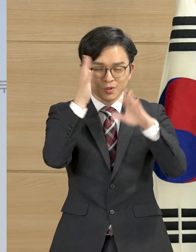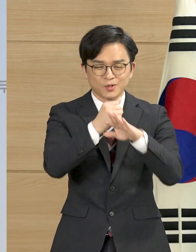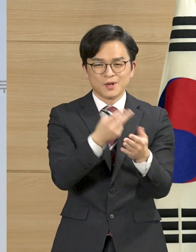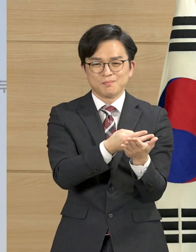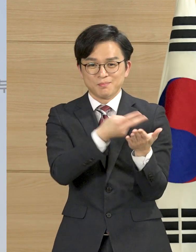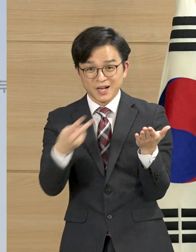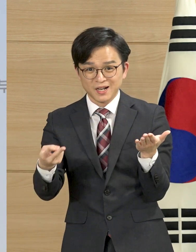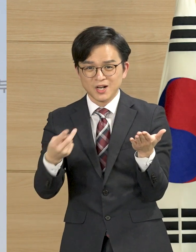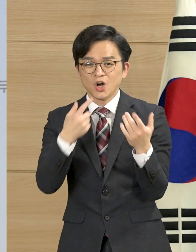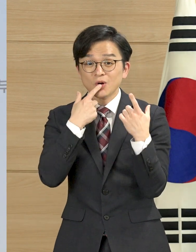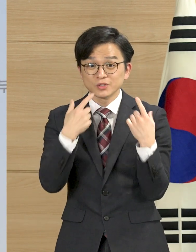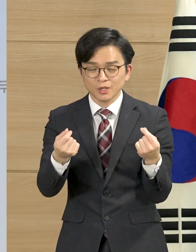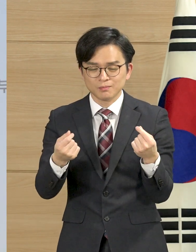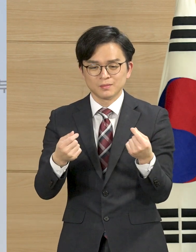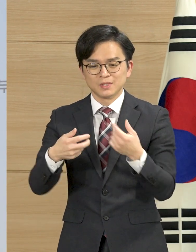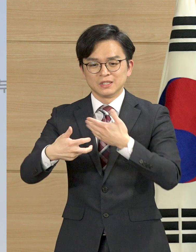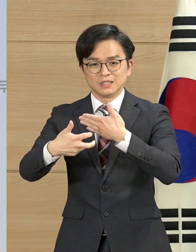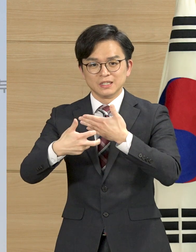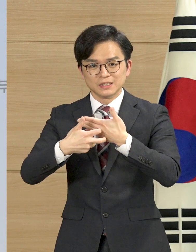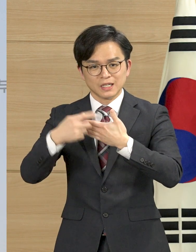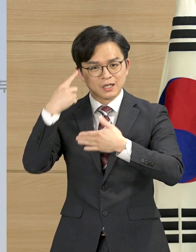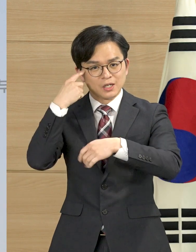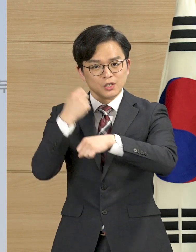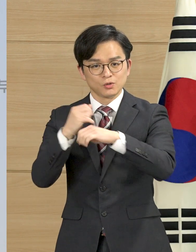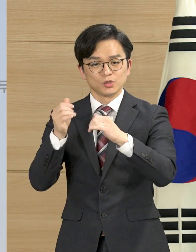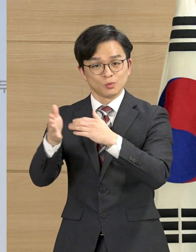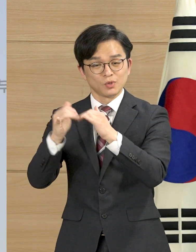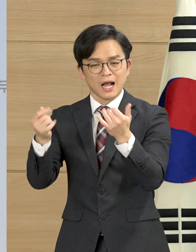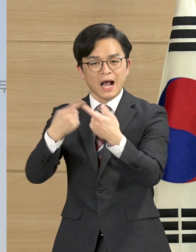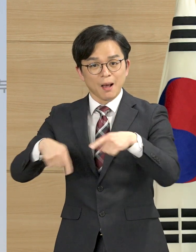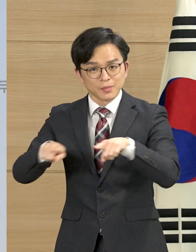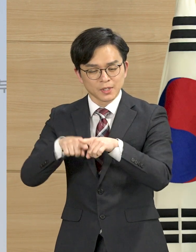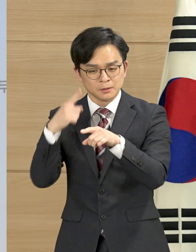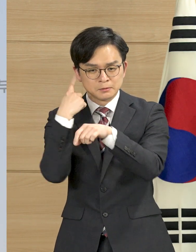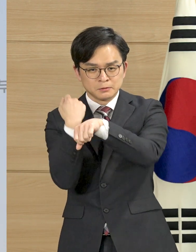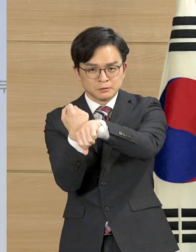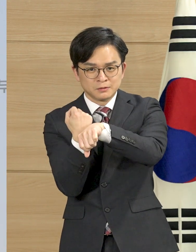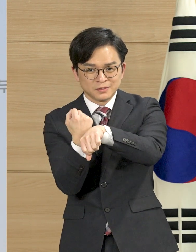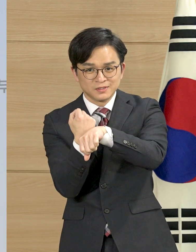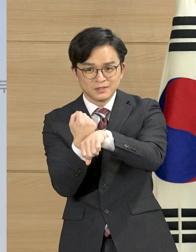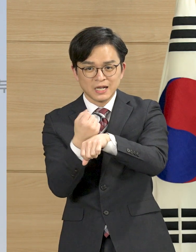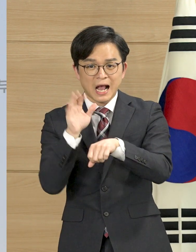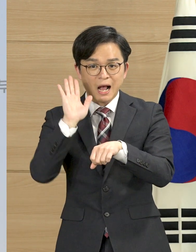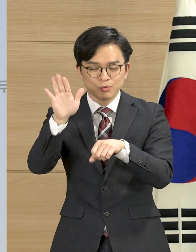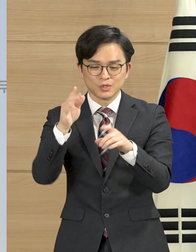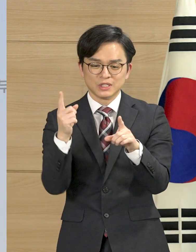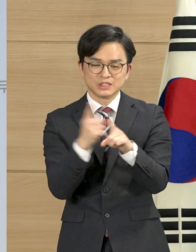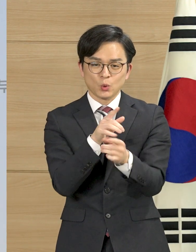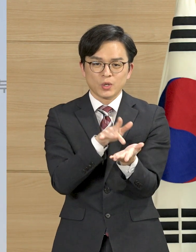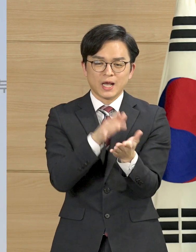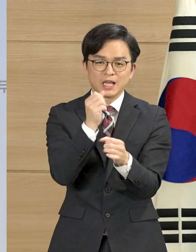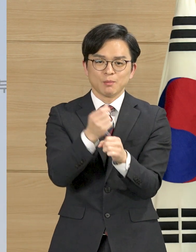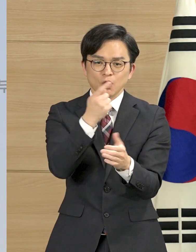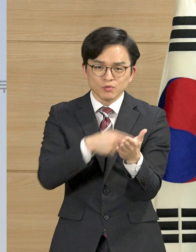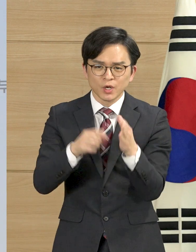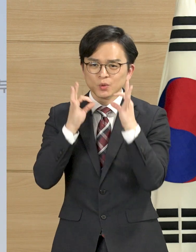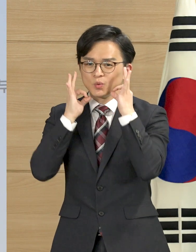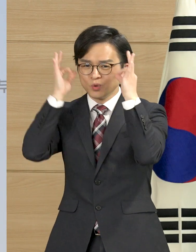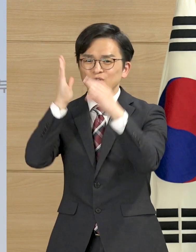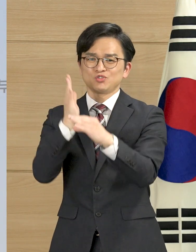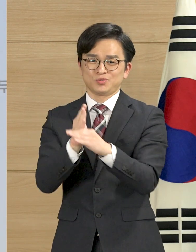의료진들이 타스크포스 팀을 만들어 진료와 치료제 사용 등 치료방법에 대한 권고안을 수립하고